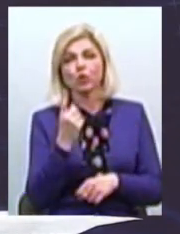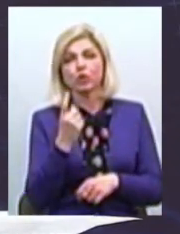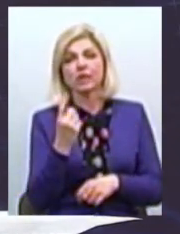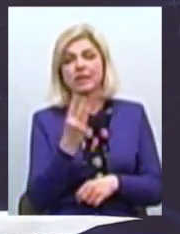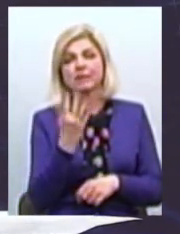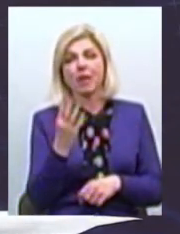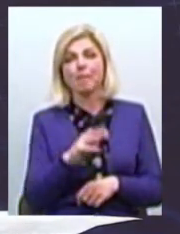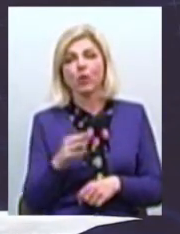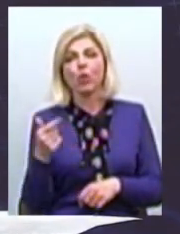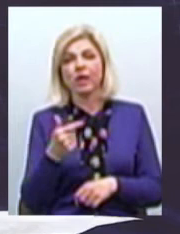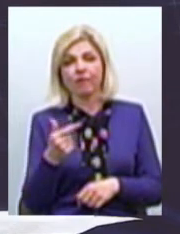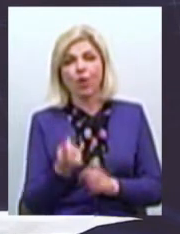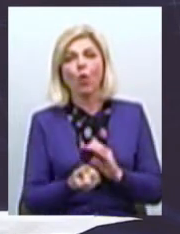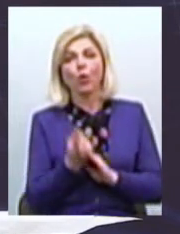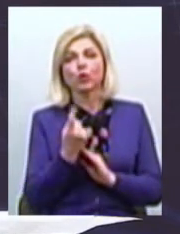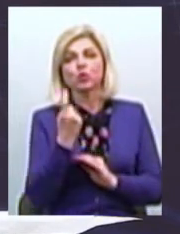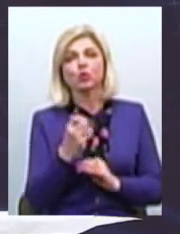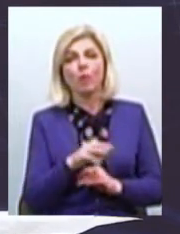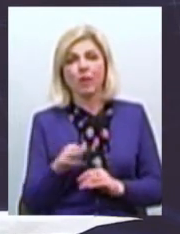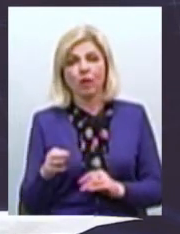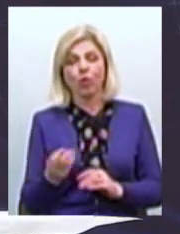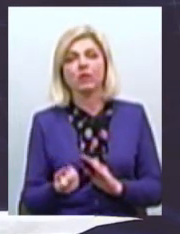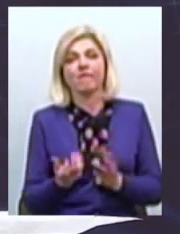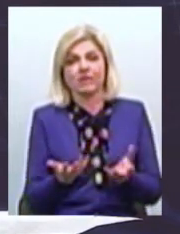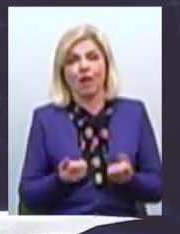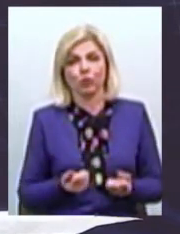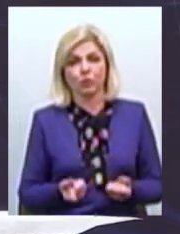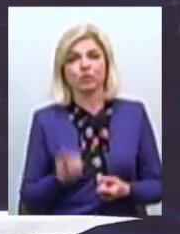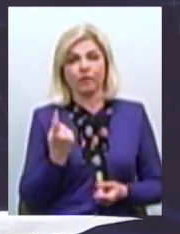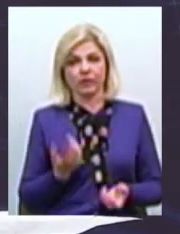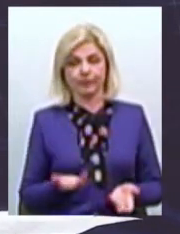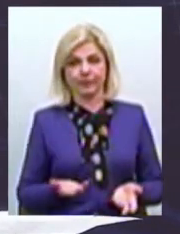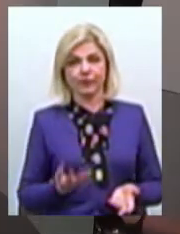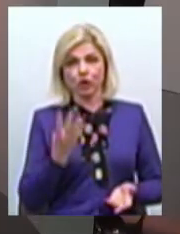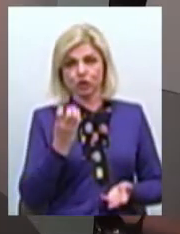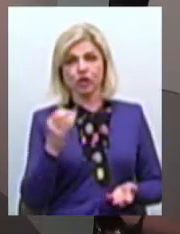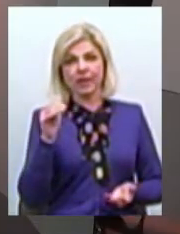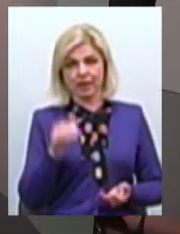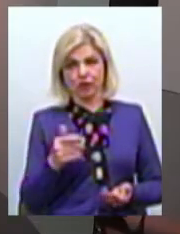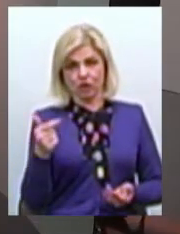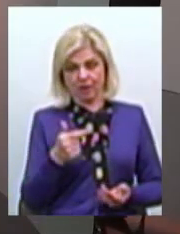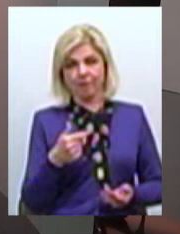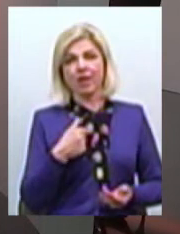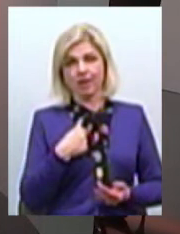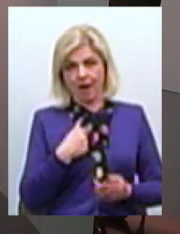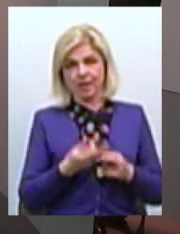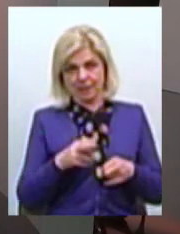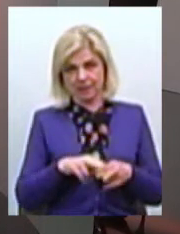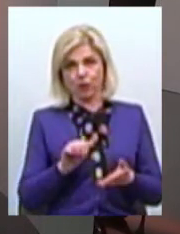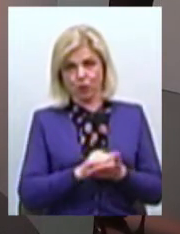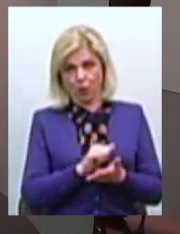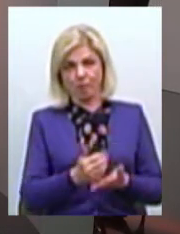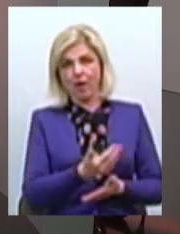Скажіть мене, від кіля 100 мільйонів гривень взялося? 400 тисяч гривень, я наголошую, це є документи, ви